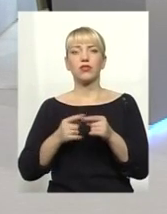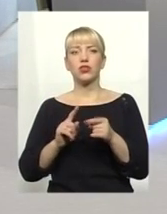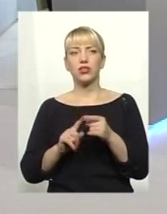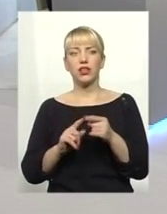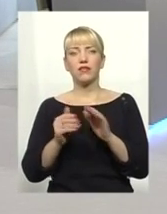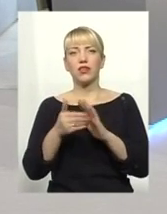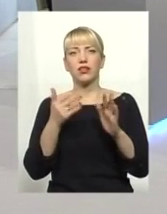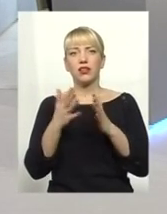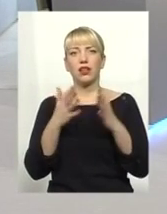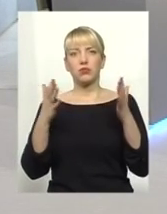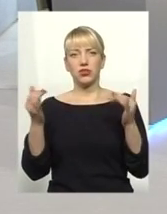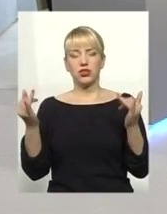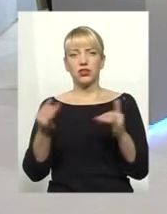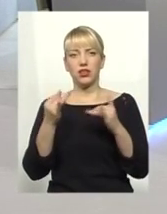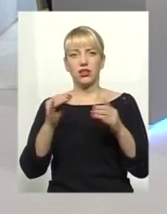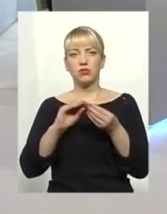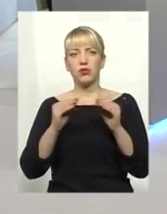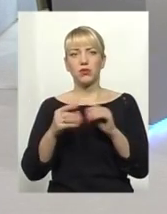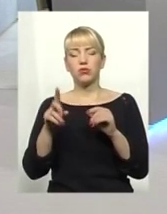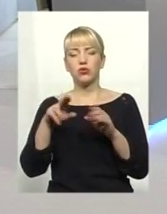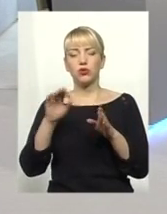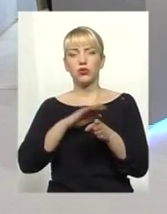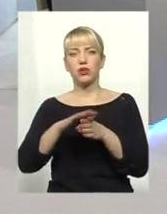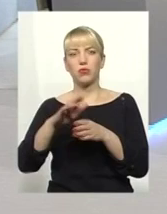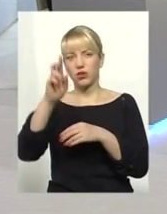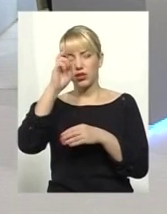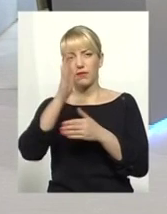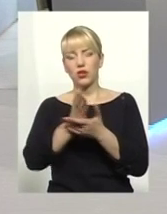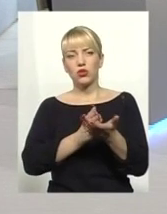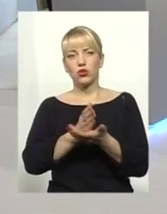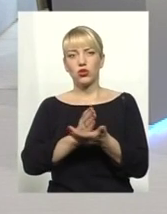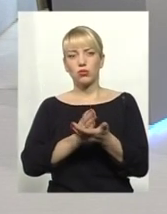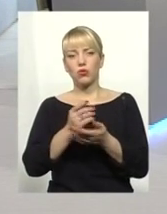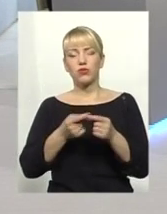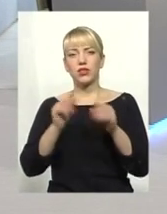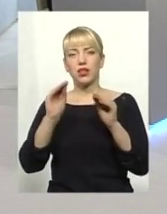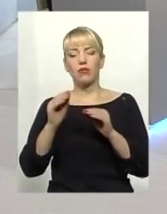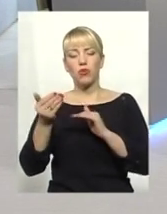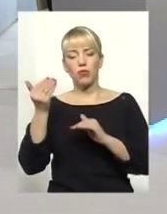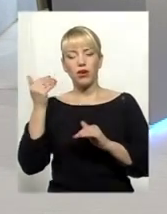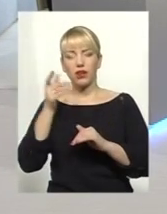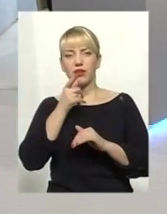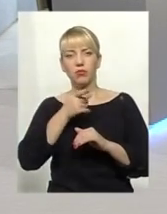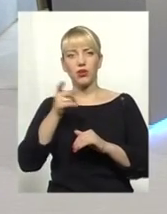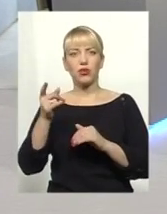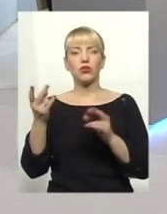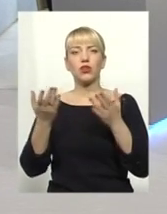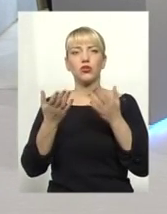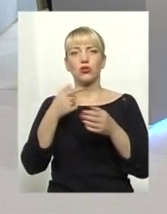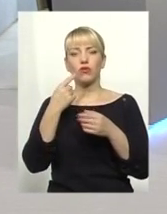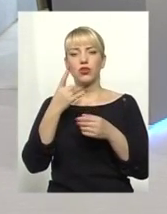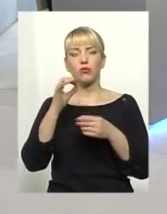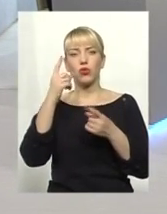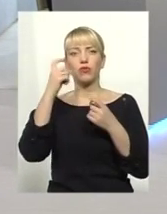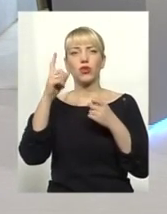найбільший інтерес. Проблеми щодо заповнення державними службовцями декларацій були в попередні періоди. Якщо взяти інформацію щодо